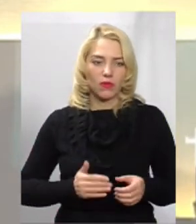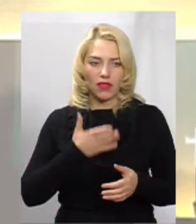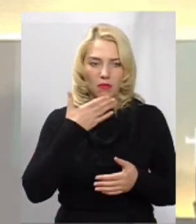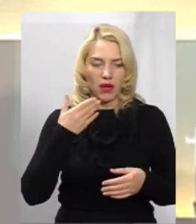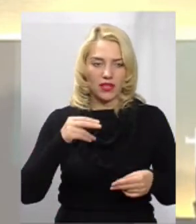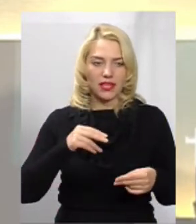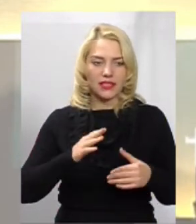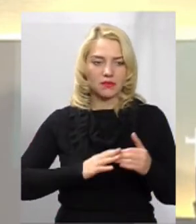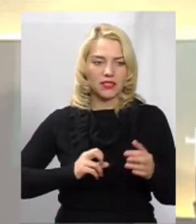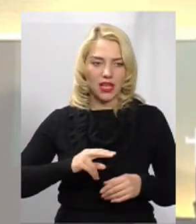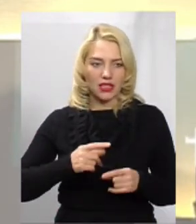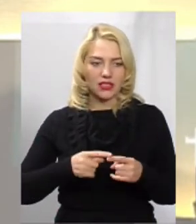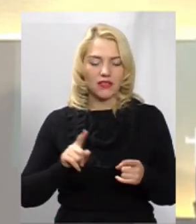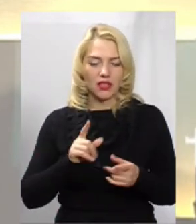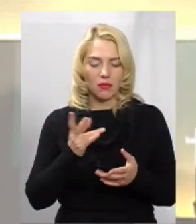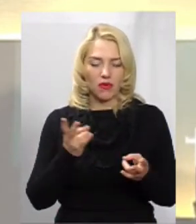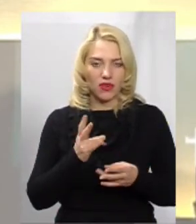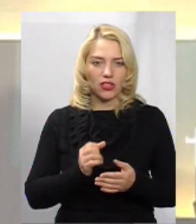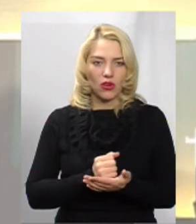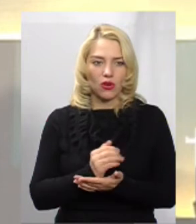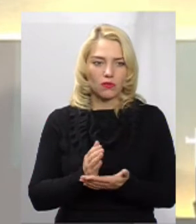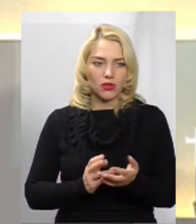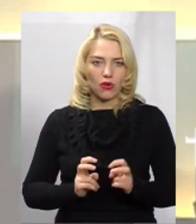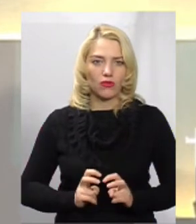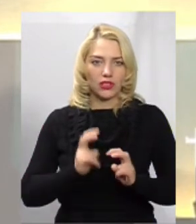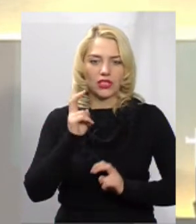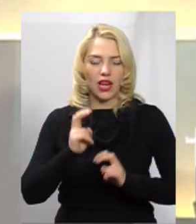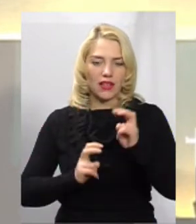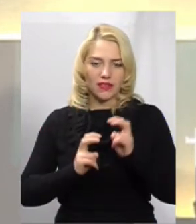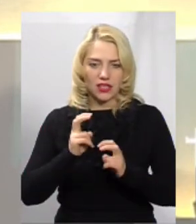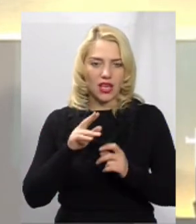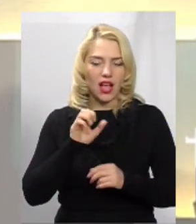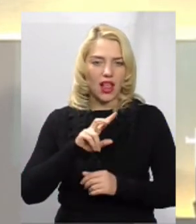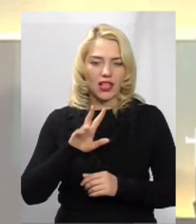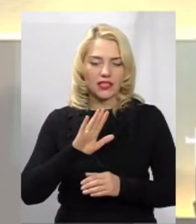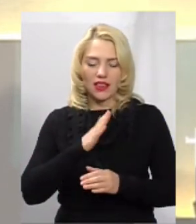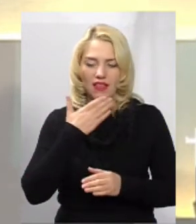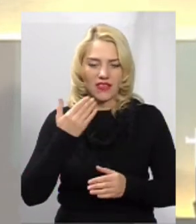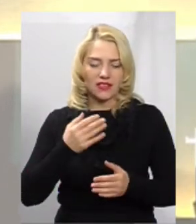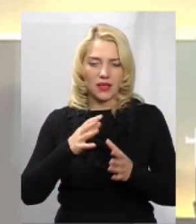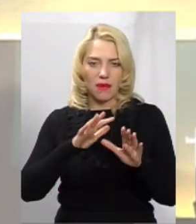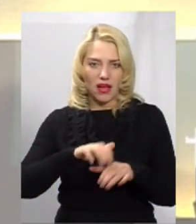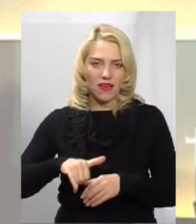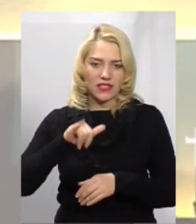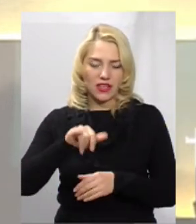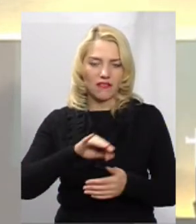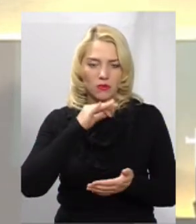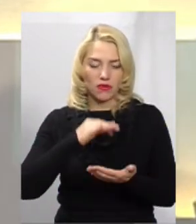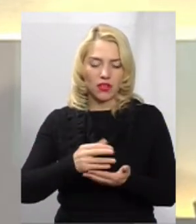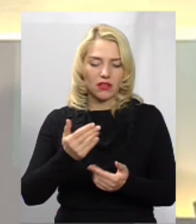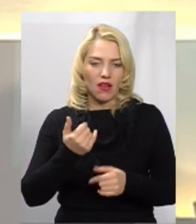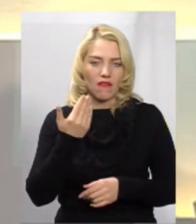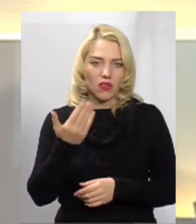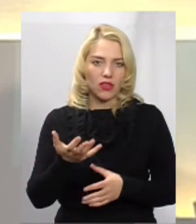спеціалісти сертифікованих, які мають обслуговувати ліфти. Але це не знімає з них відповідальність за обслуговування ліфти. Та вони на підряд беруть